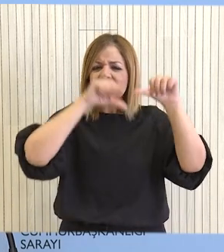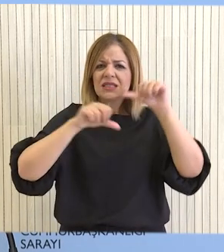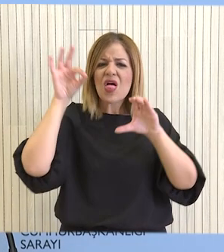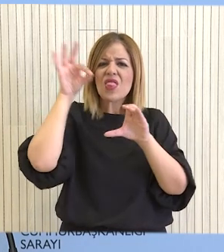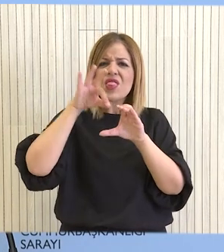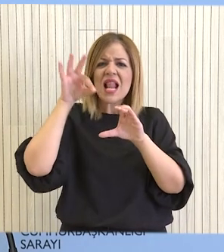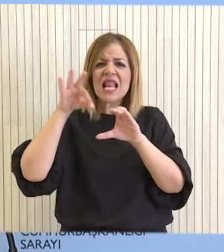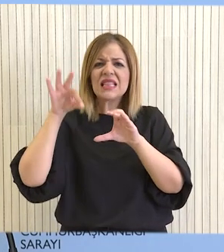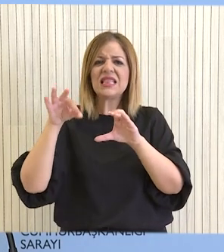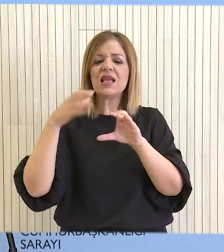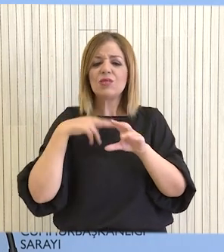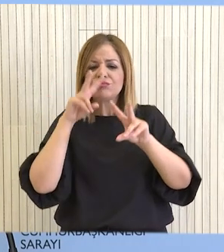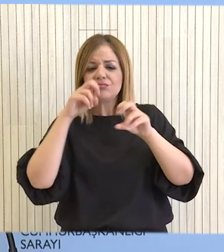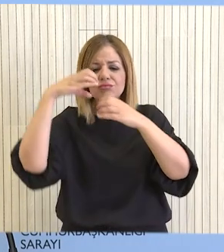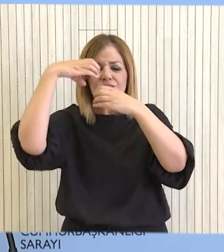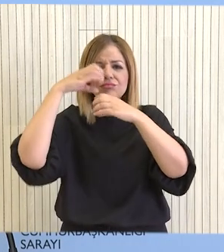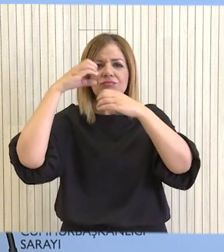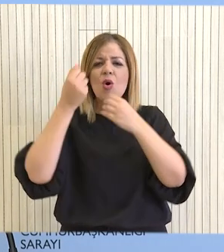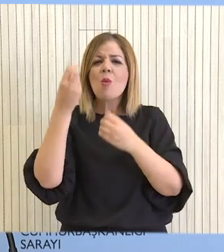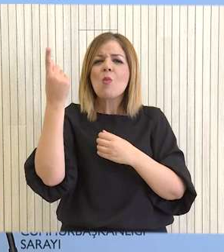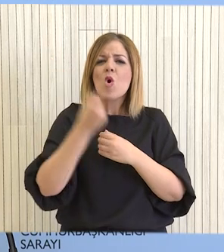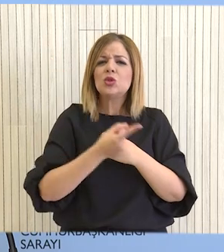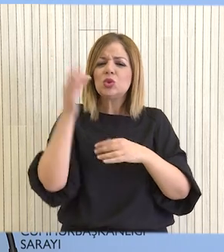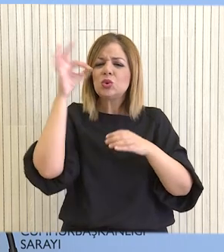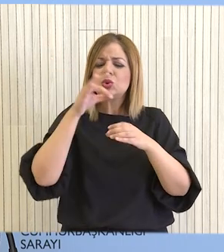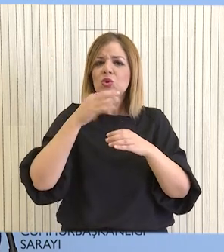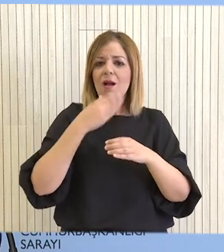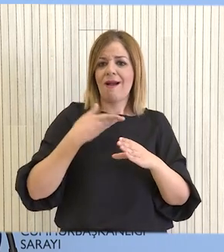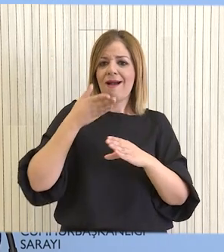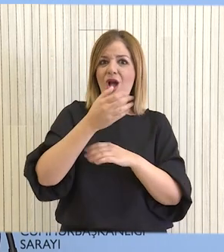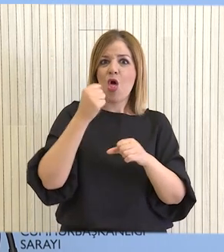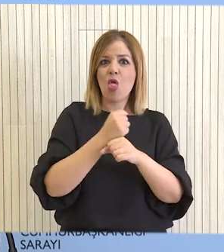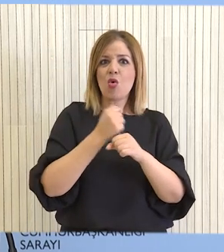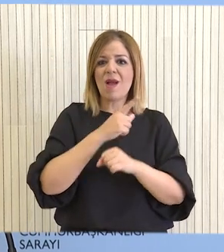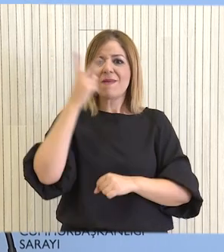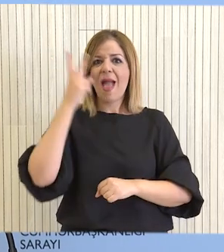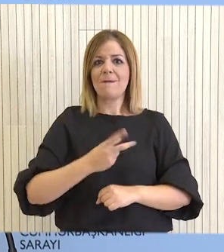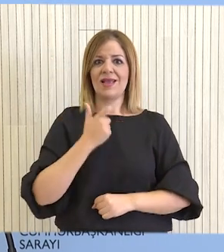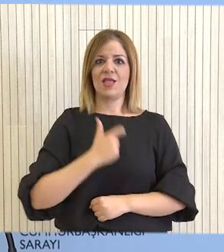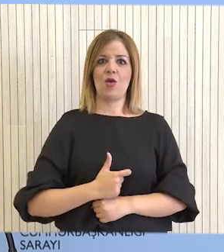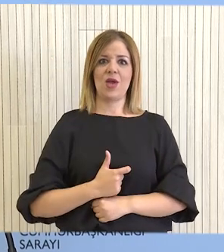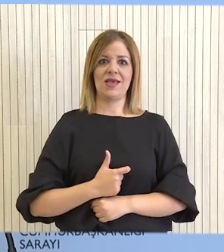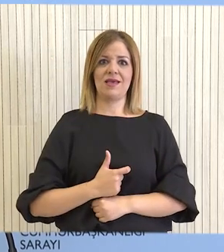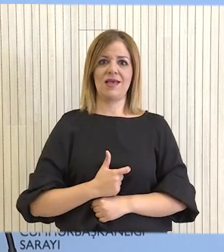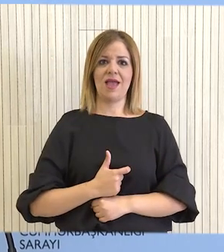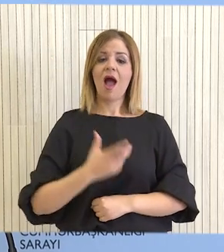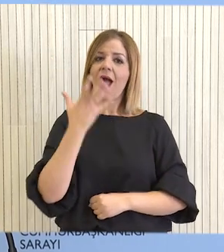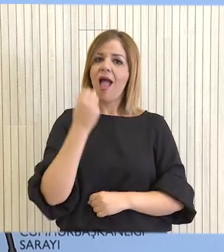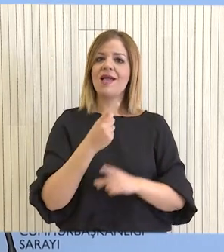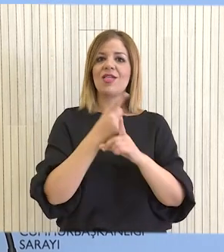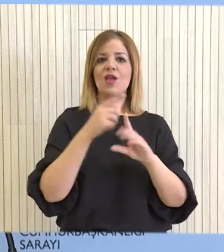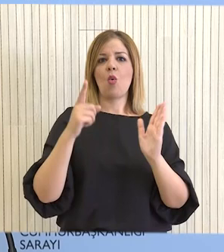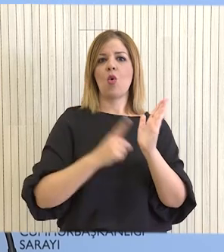ποσότητα ίση ή μεγαλύτερη του 75% των ωριακών ποσοτήτων που καθορίζονται στους υφιστάμενους κανονισμούς